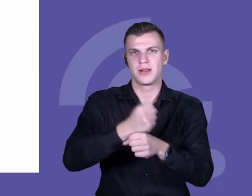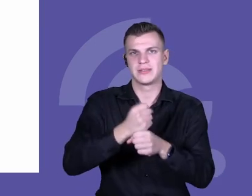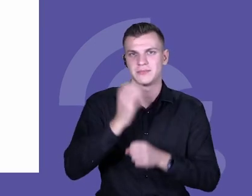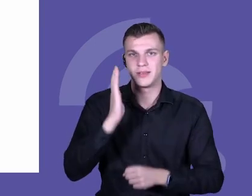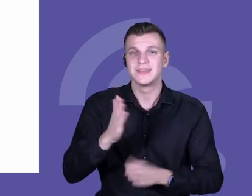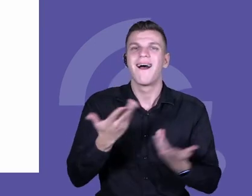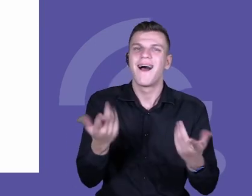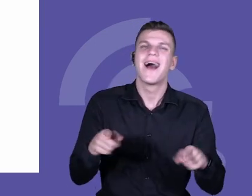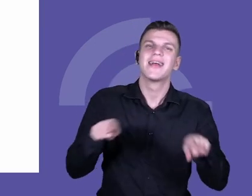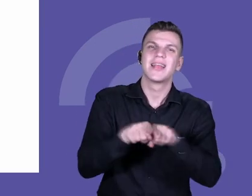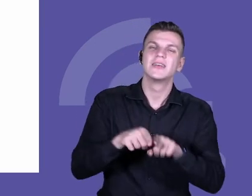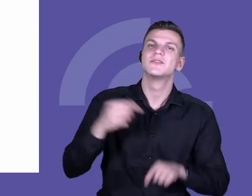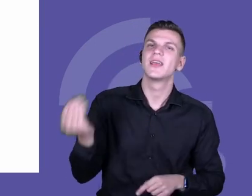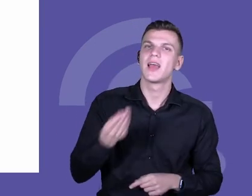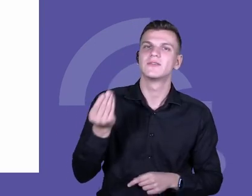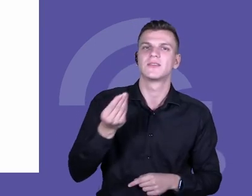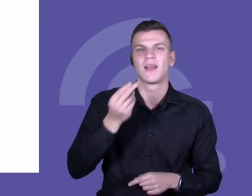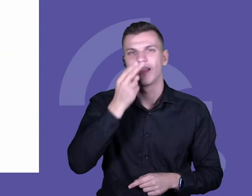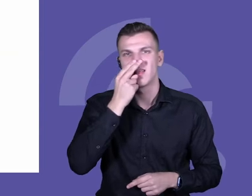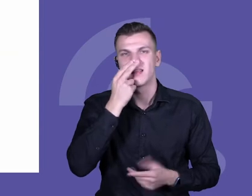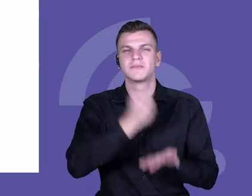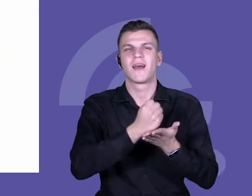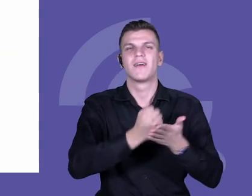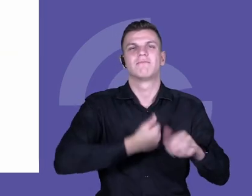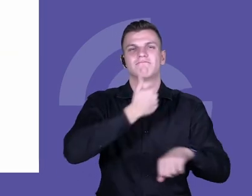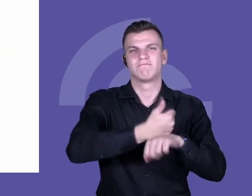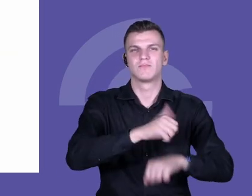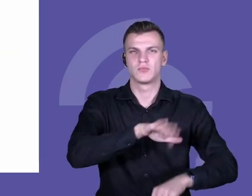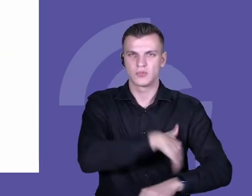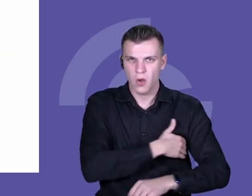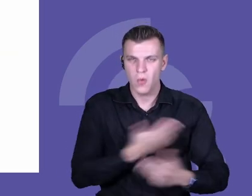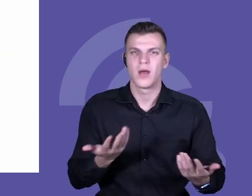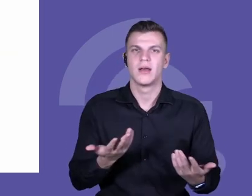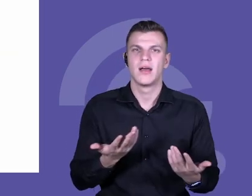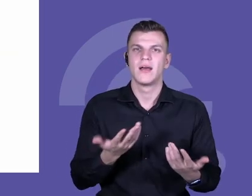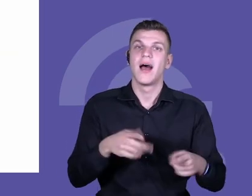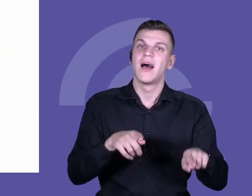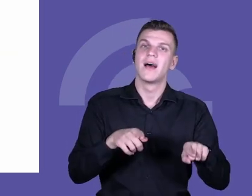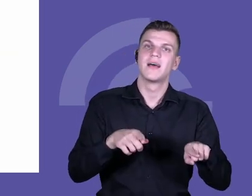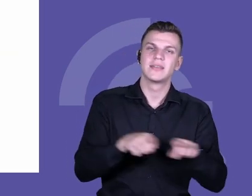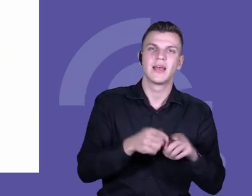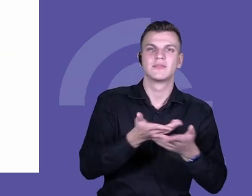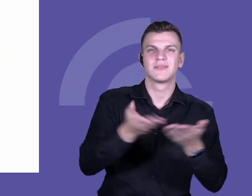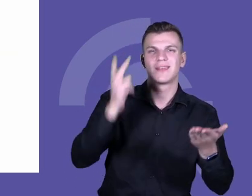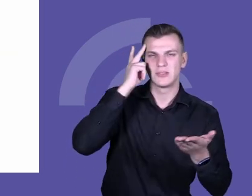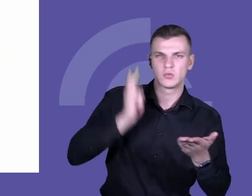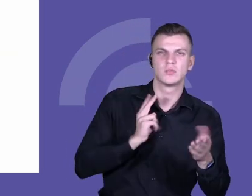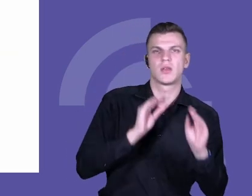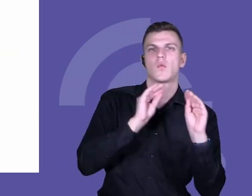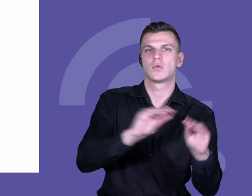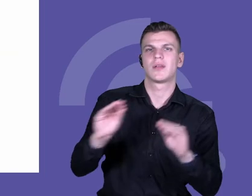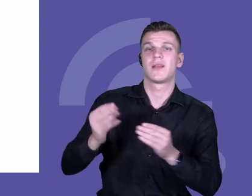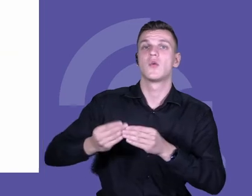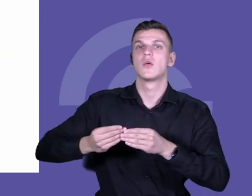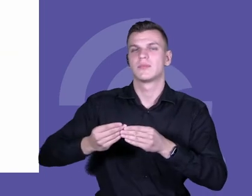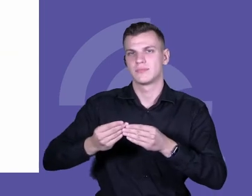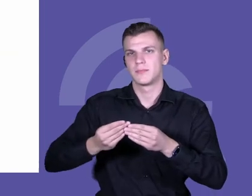poza tą współpracą, jeden co widzimy, jeżeli chodzi o liderów szkół i rozwijanie instytucji kształcenia, które odnoszą